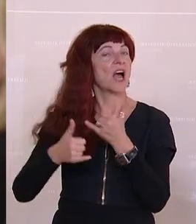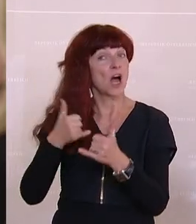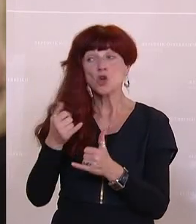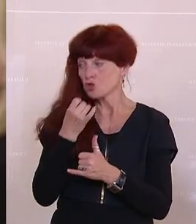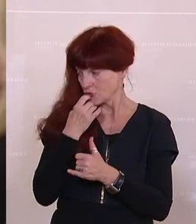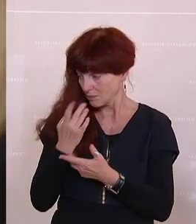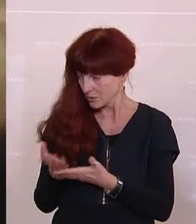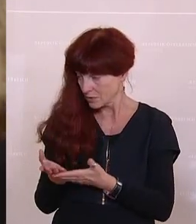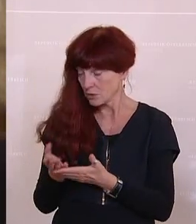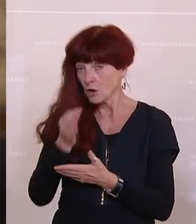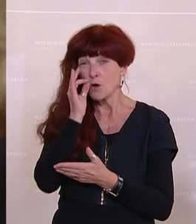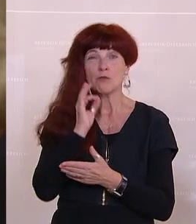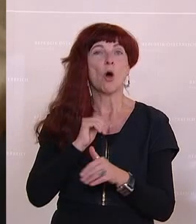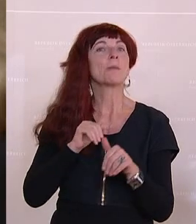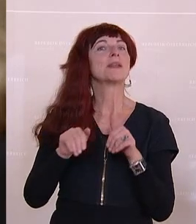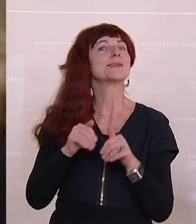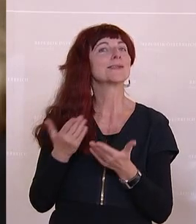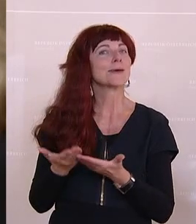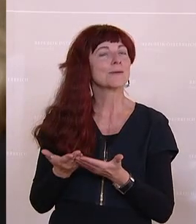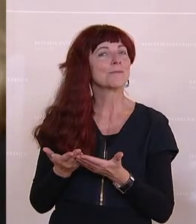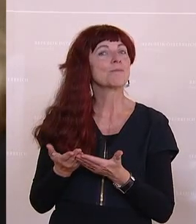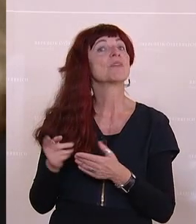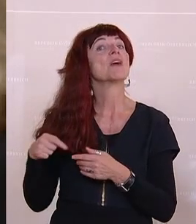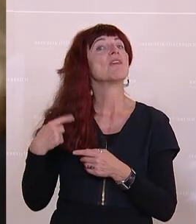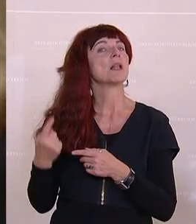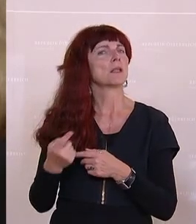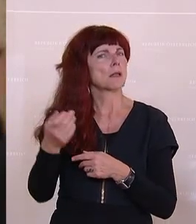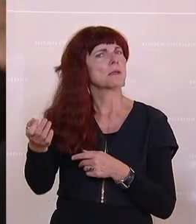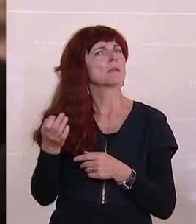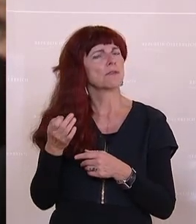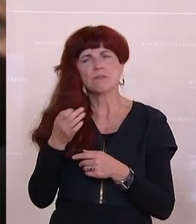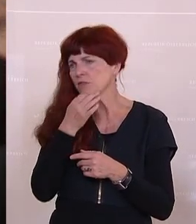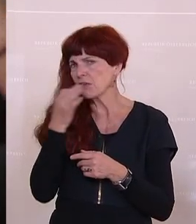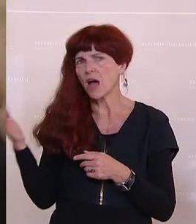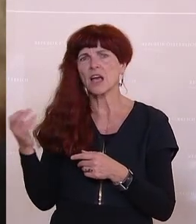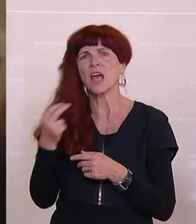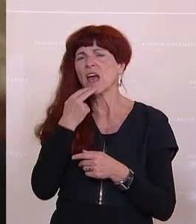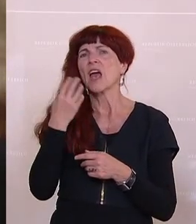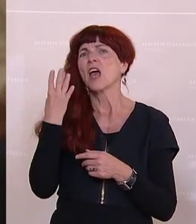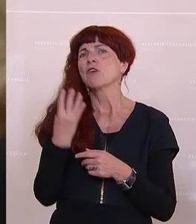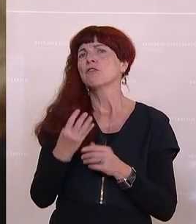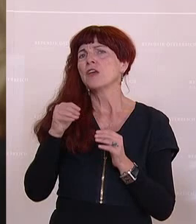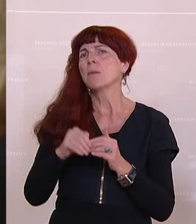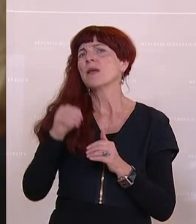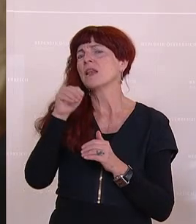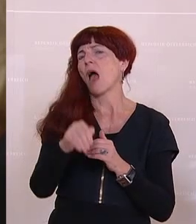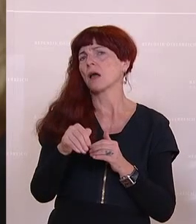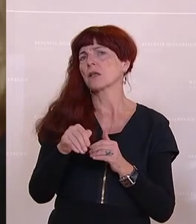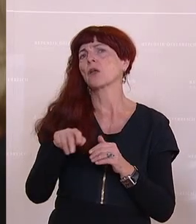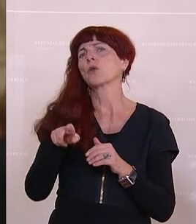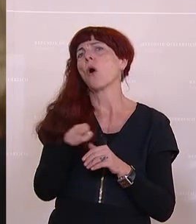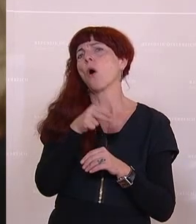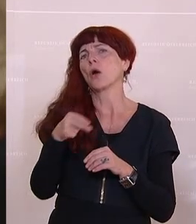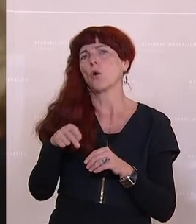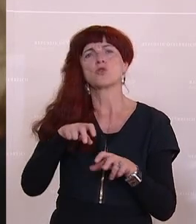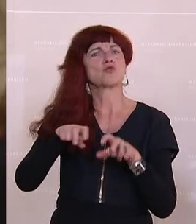Minister? Weil dann stellt sich die Frage, wer bekommt diese 4 Milliarden Euro Steuergeld jetzt? Sind